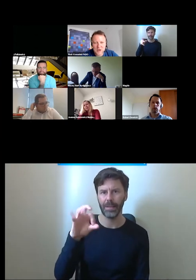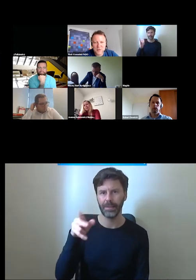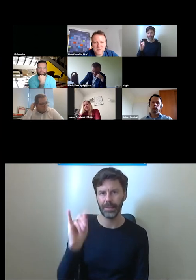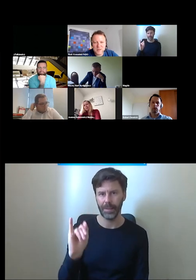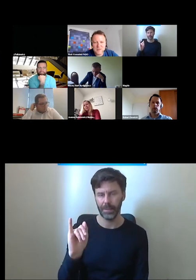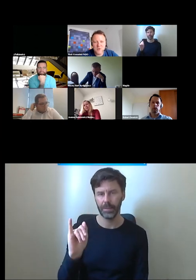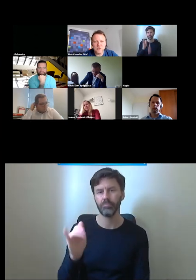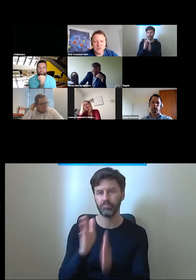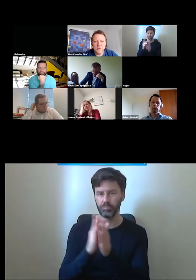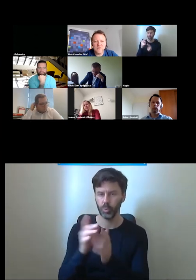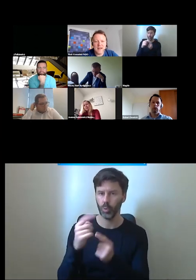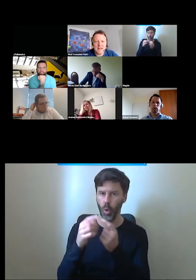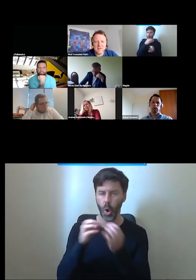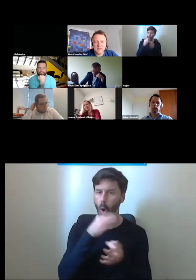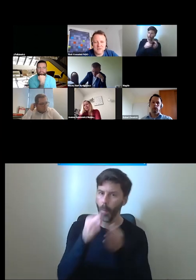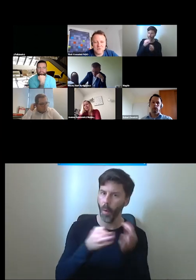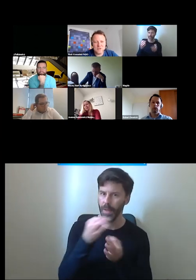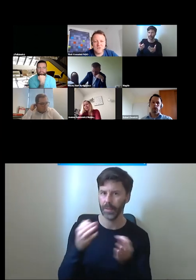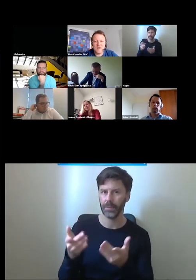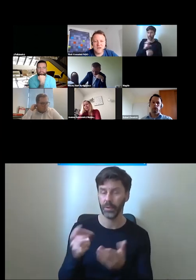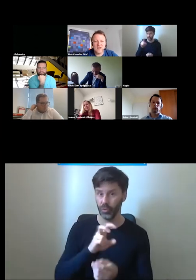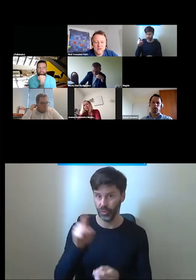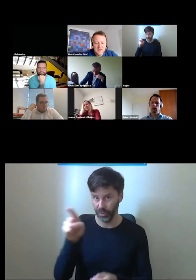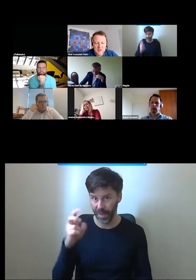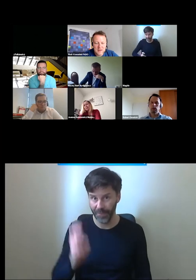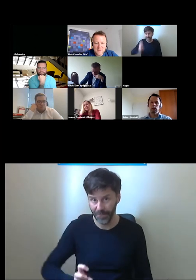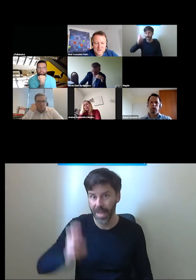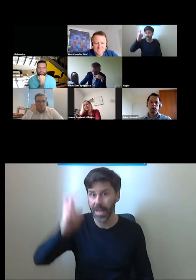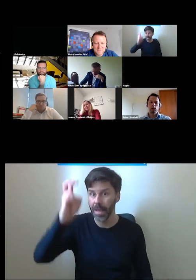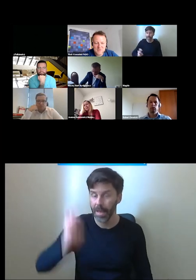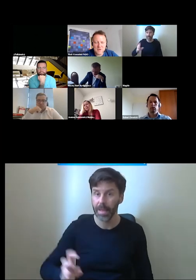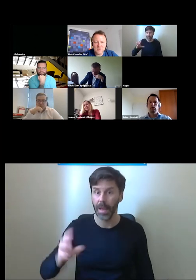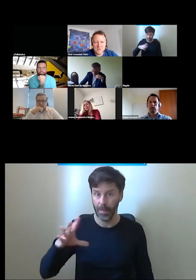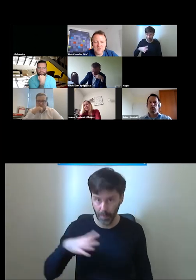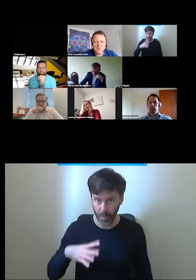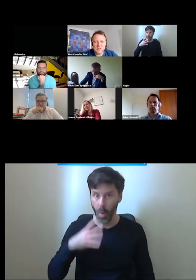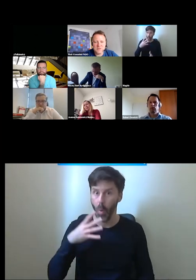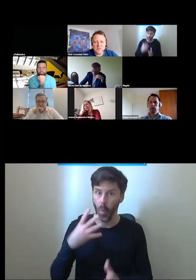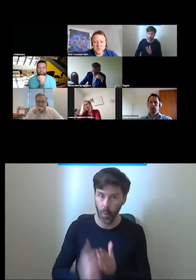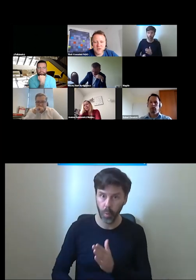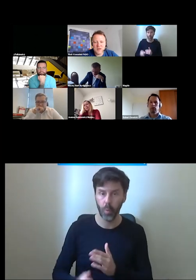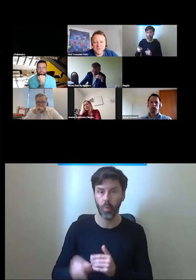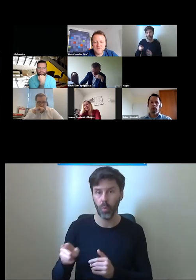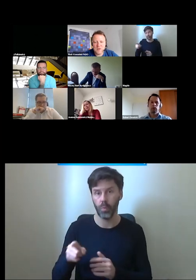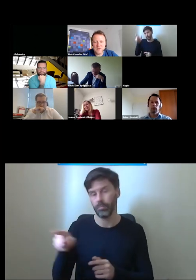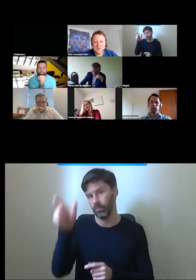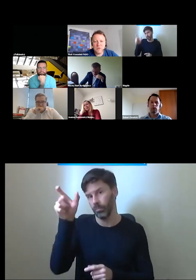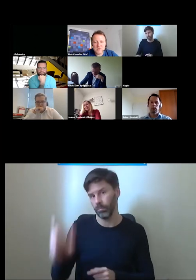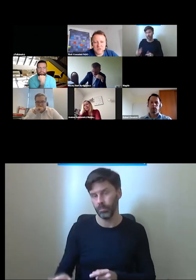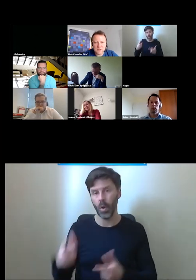o taką perspektywę użytkowania windy użytkowania dźwigu osobowego przez osobę